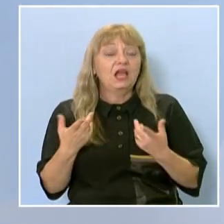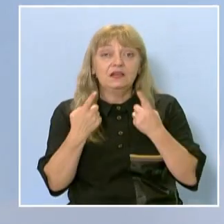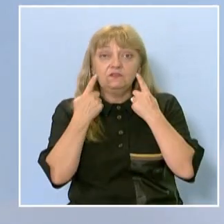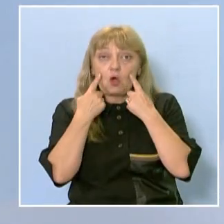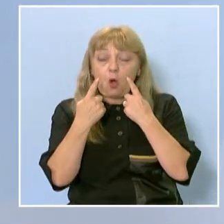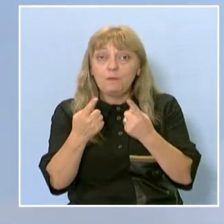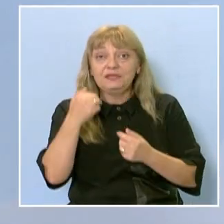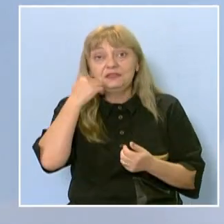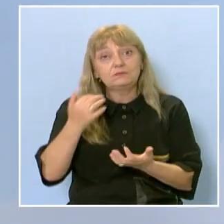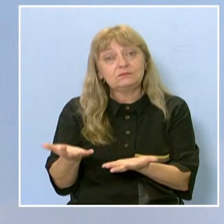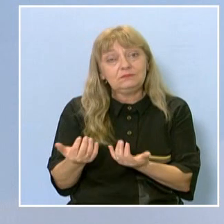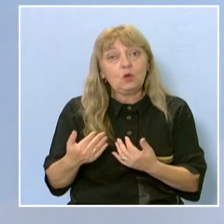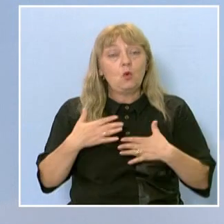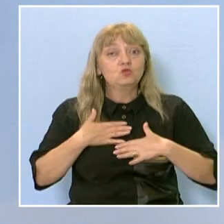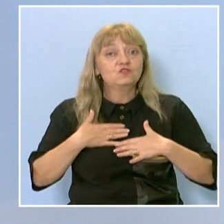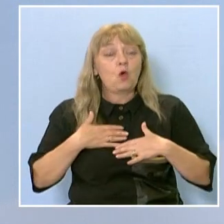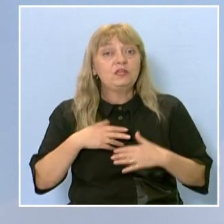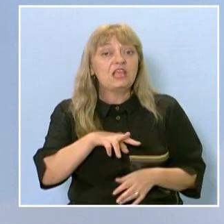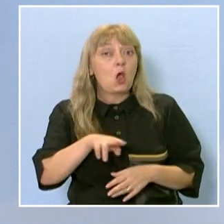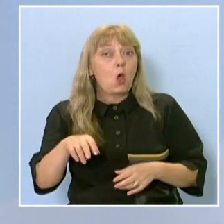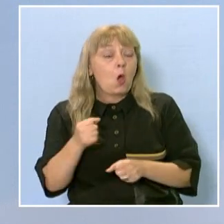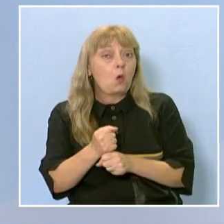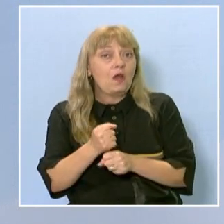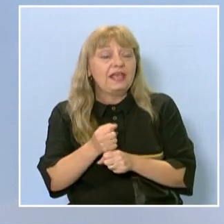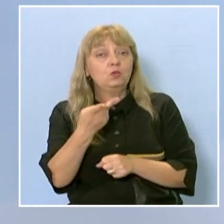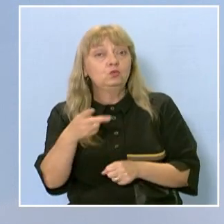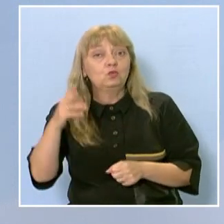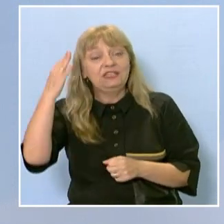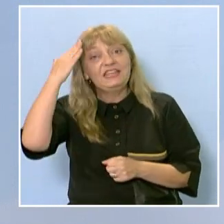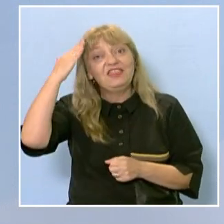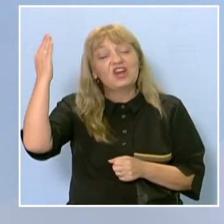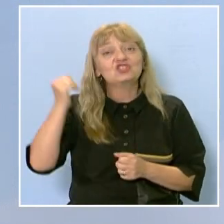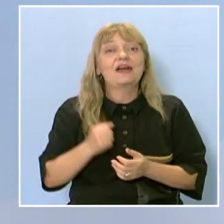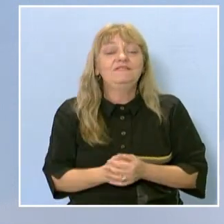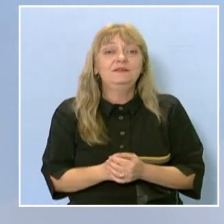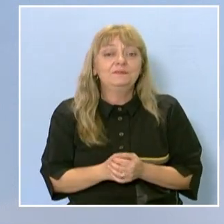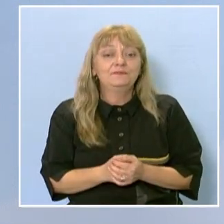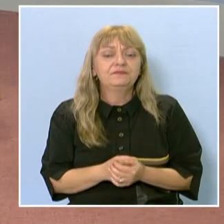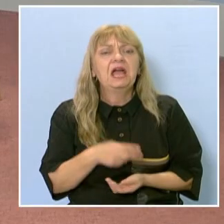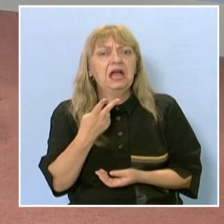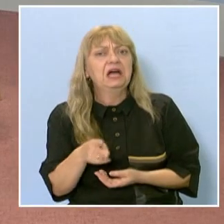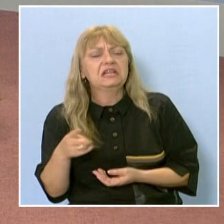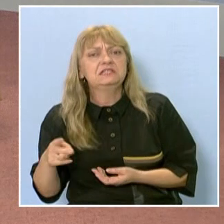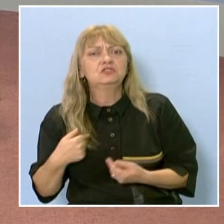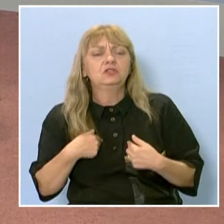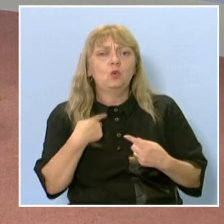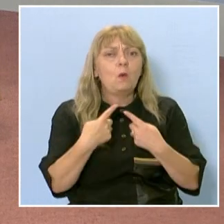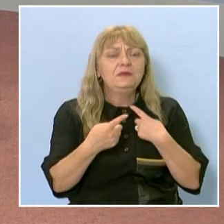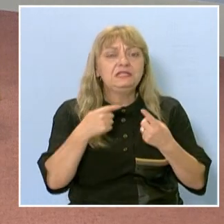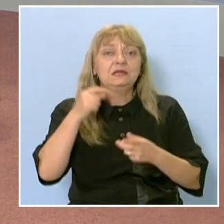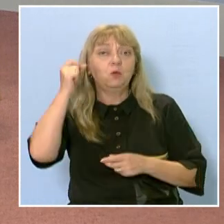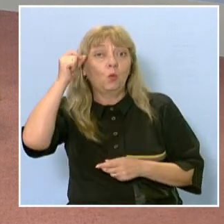черпихте от своите колеги от другите държави? Различан. Обменихме култури.